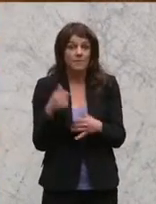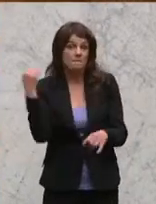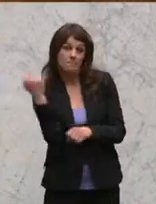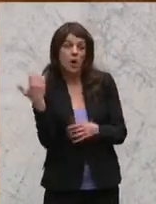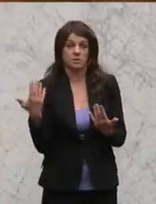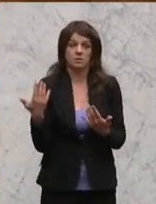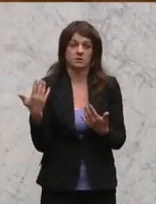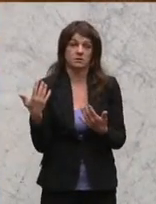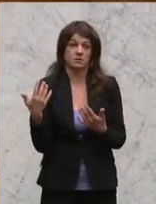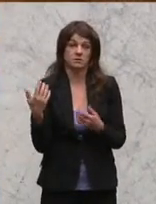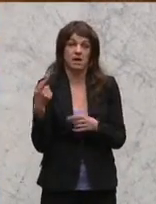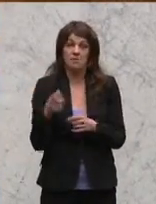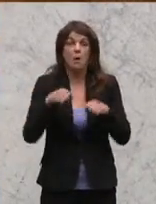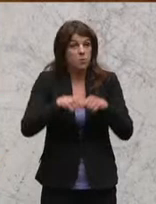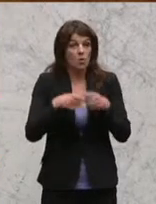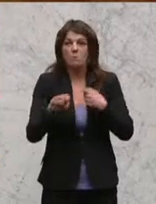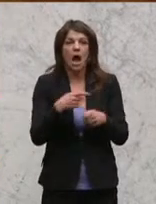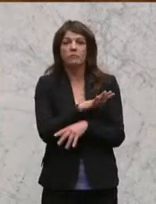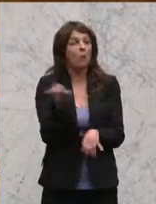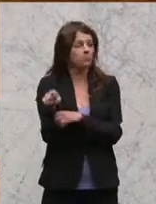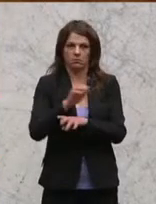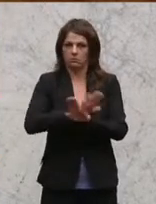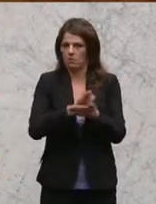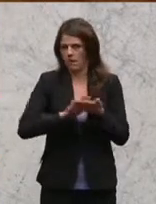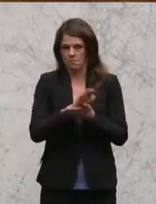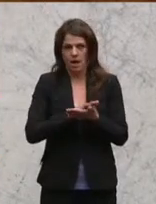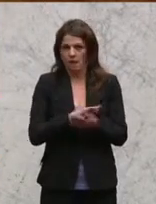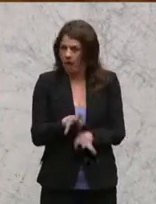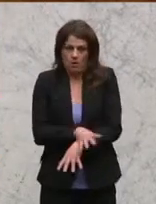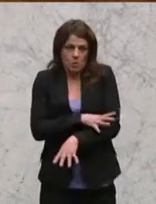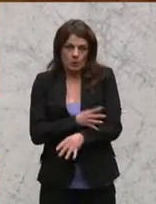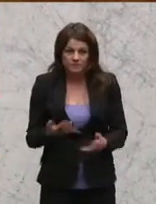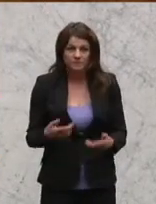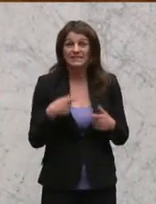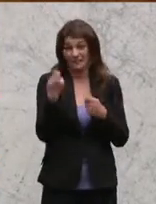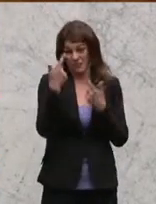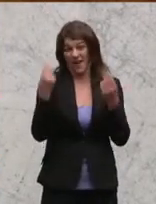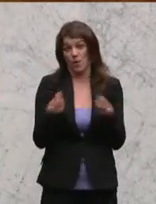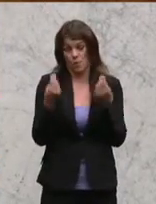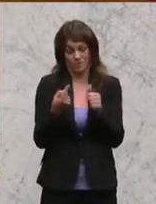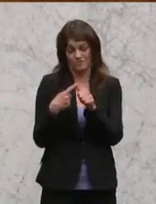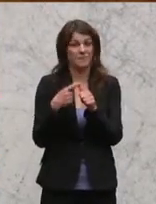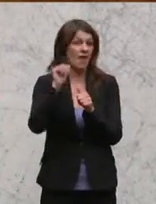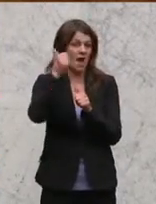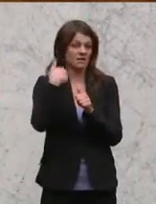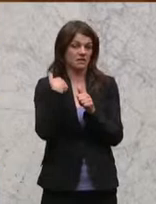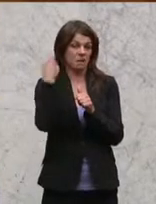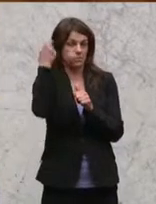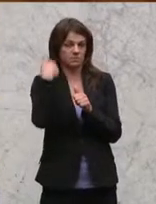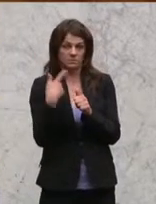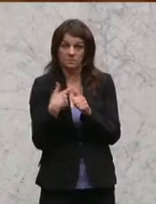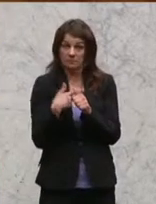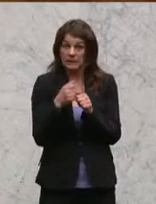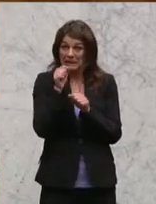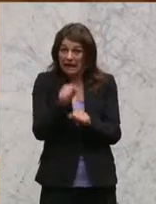am Brunner Markt niemand kalt gelassen hat. Und ich glaube, das hat zwei Gründe. Der erste Gedanke, der einem kommt, ist,